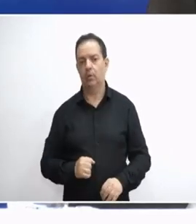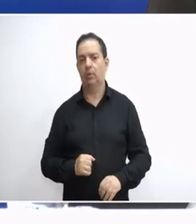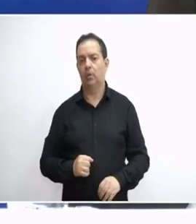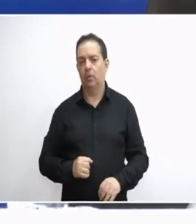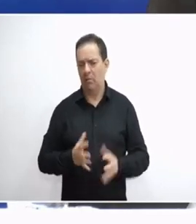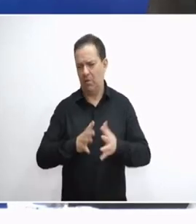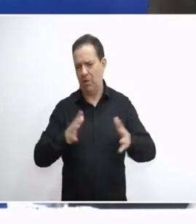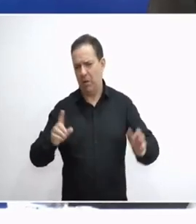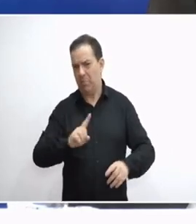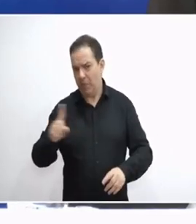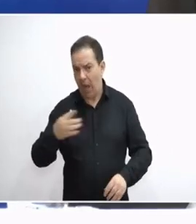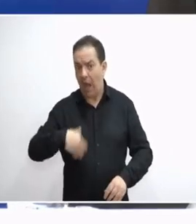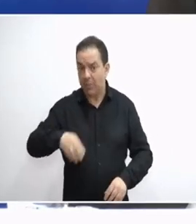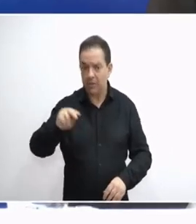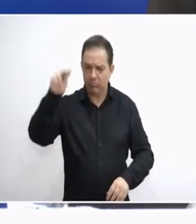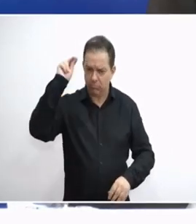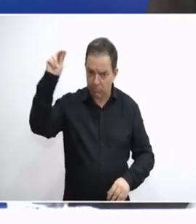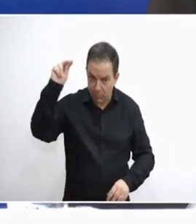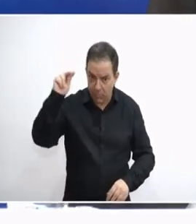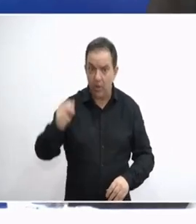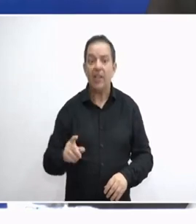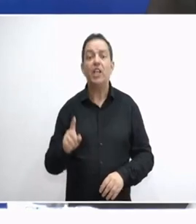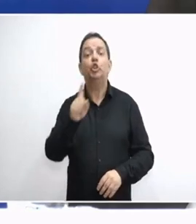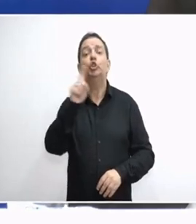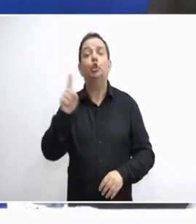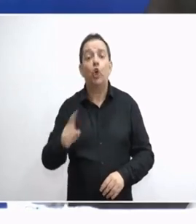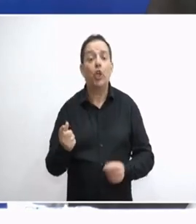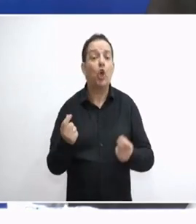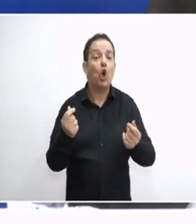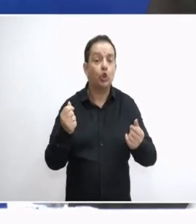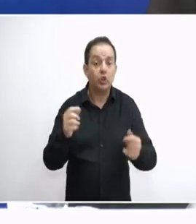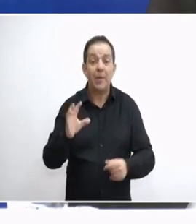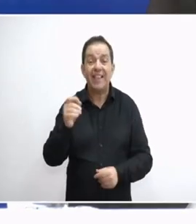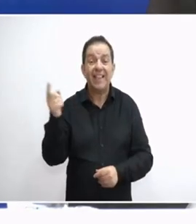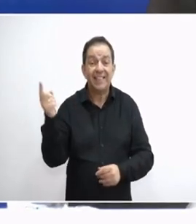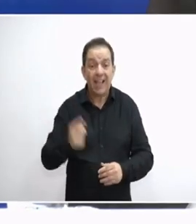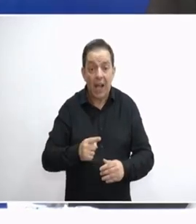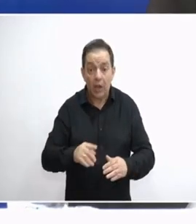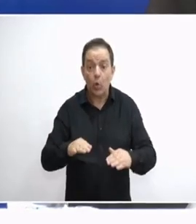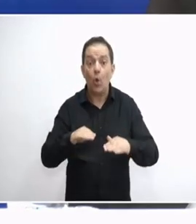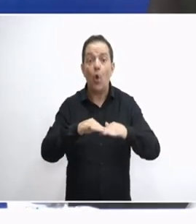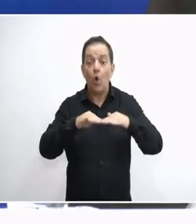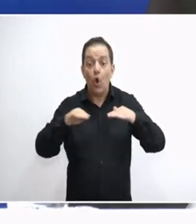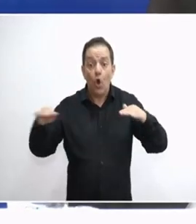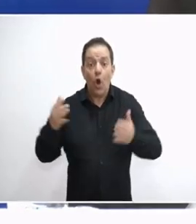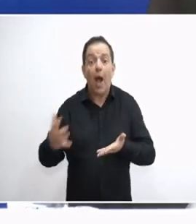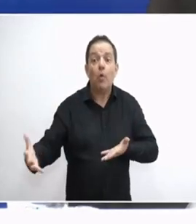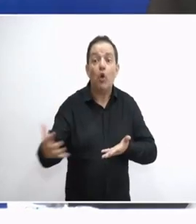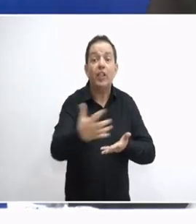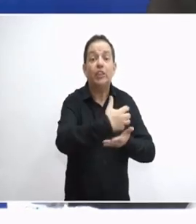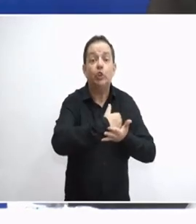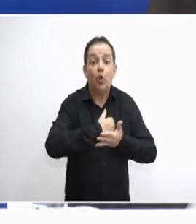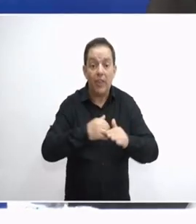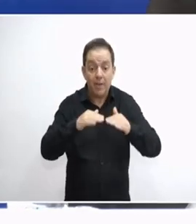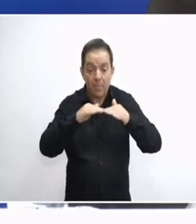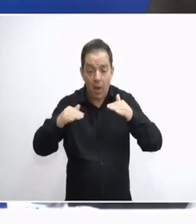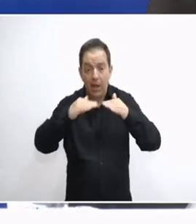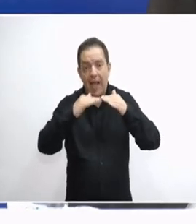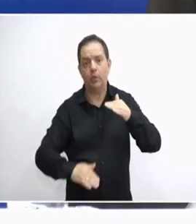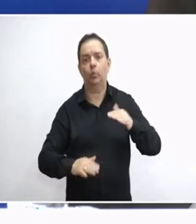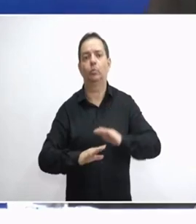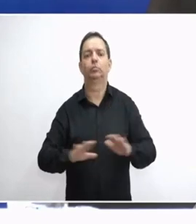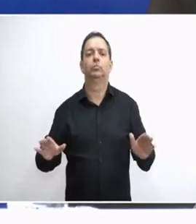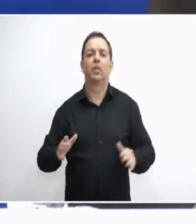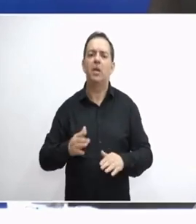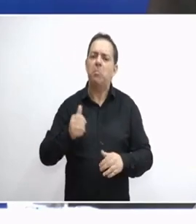είναι δέσμευση της Ελλήνιος Συνέλευσης. Το κόστος διαβίωσης θα πρέπει να είναι 50% από τον οποιονδήποτε μισθό